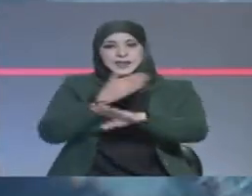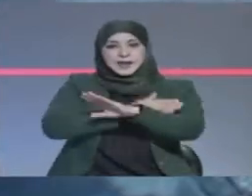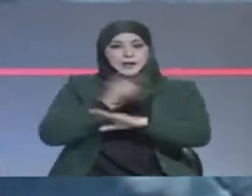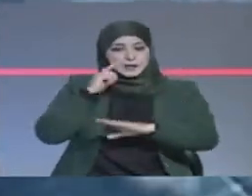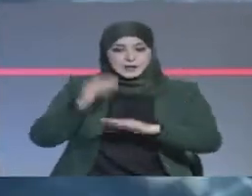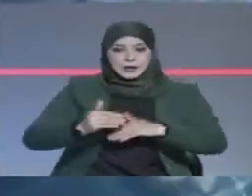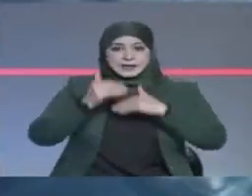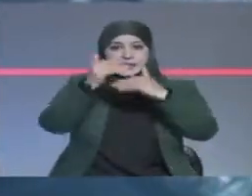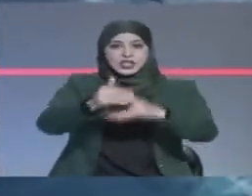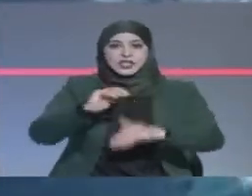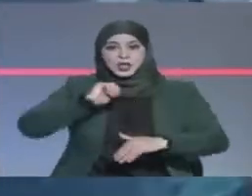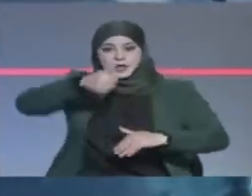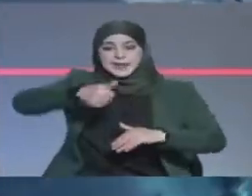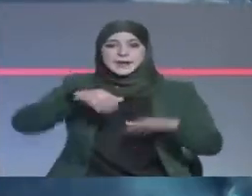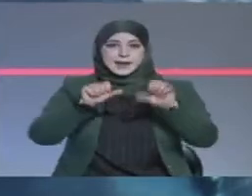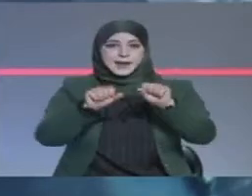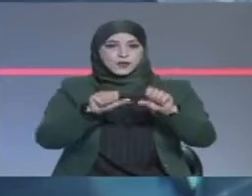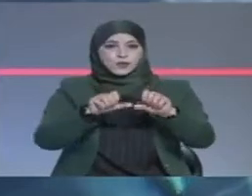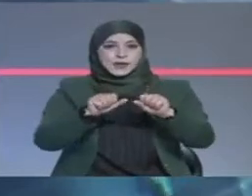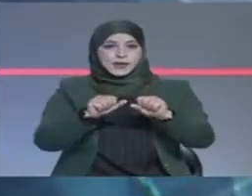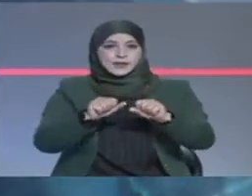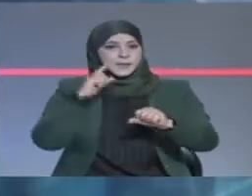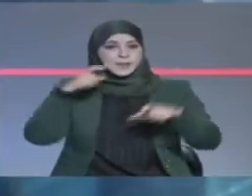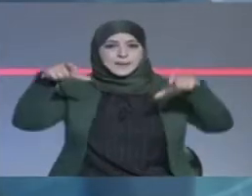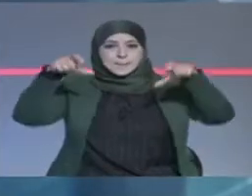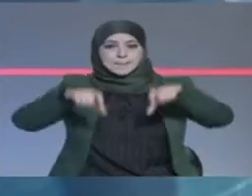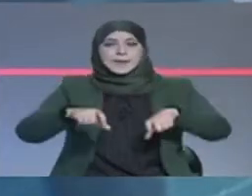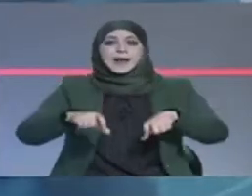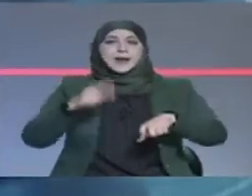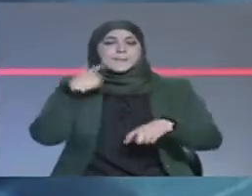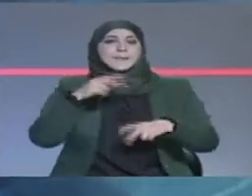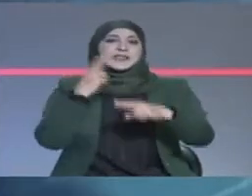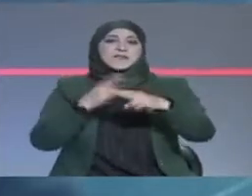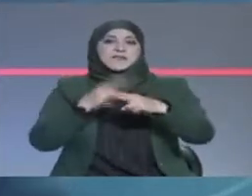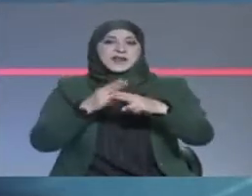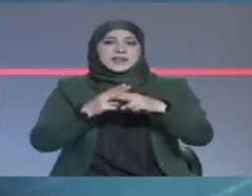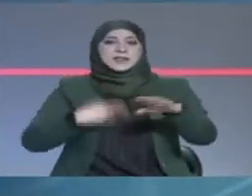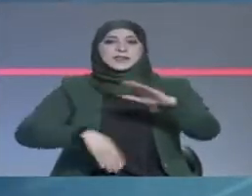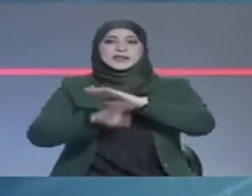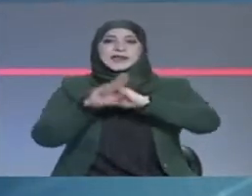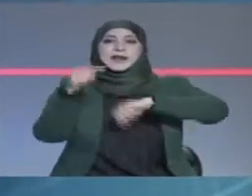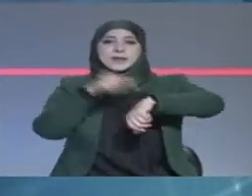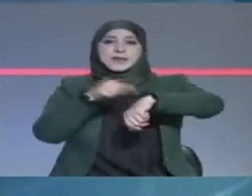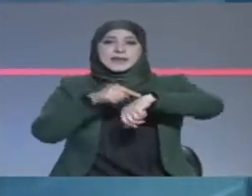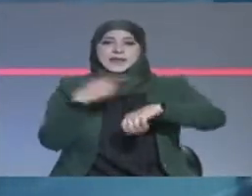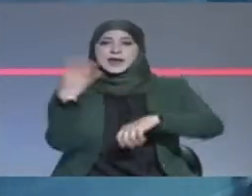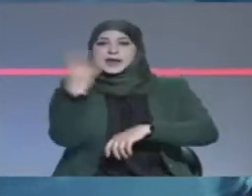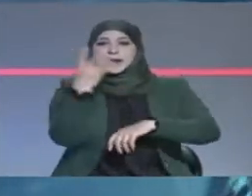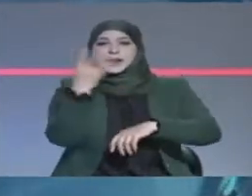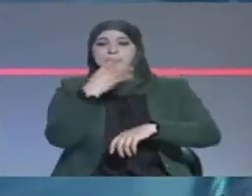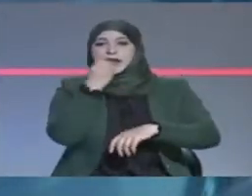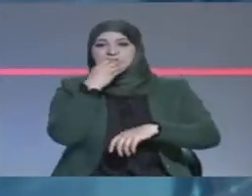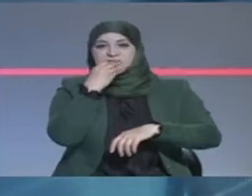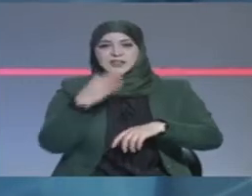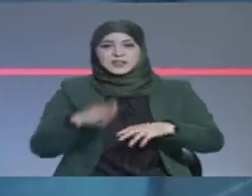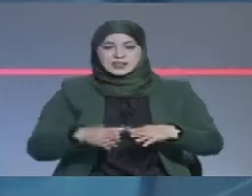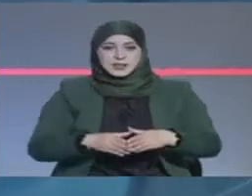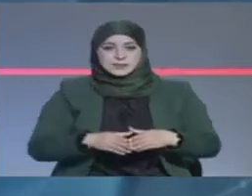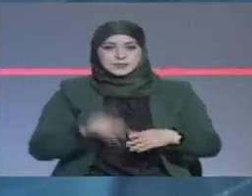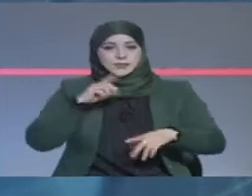يقع تأجيلها لغدن الثلاثاء بما لعب الطيب المهير بسفاقس انطلاقا من الساعة الرابعة بعد الظهر